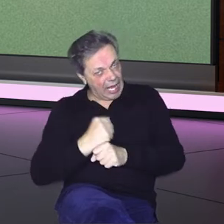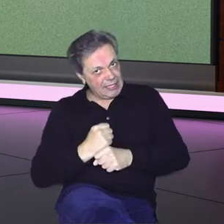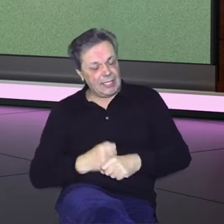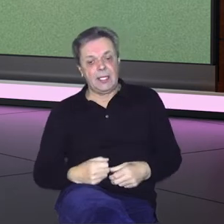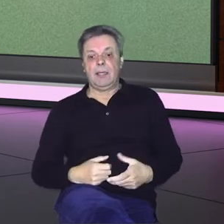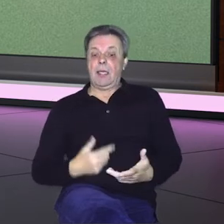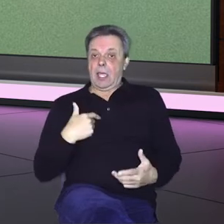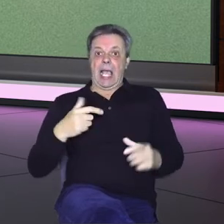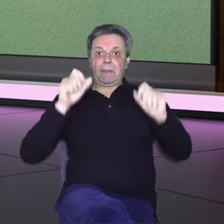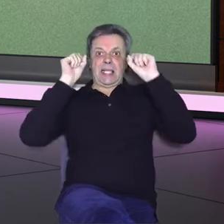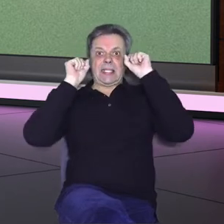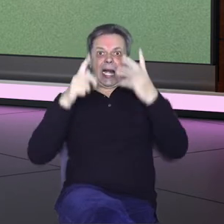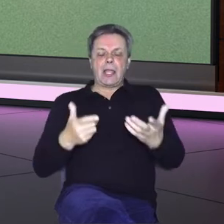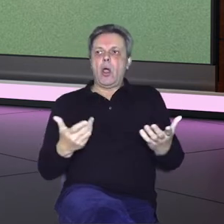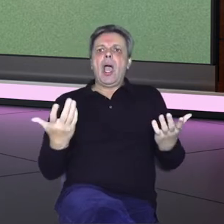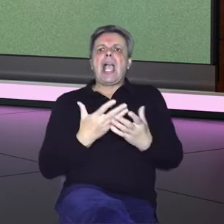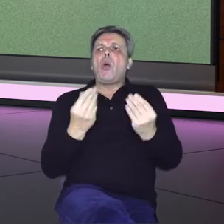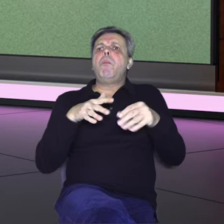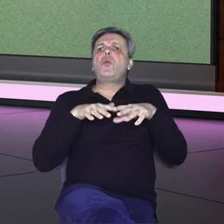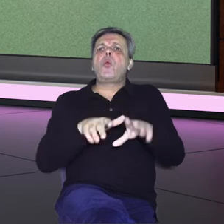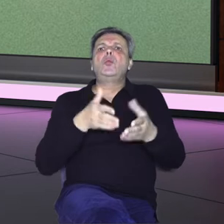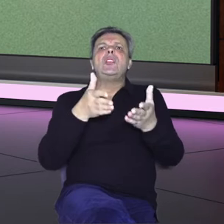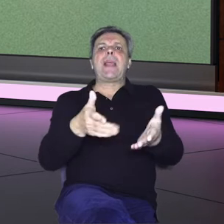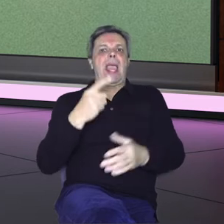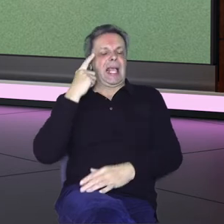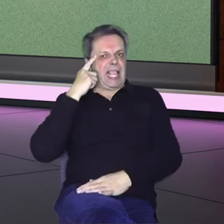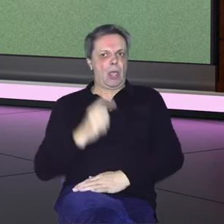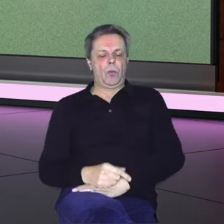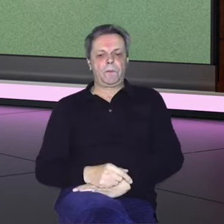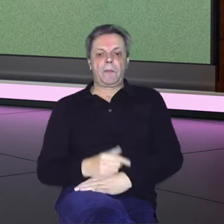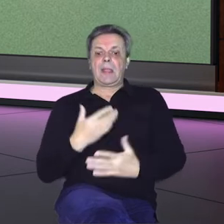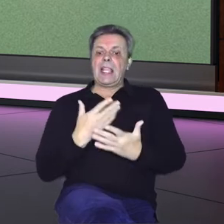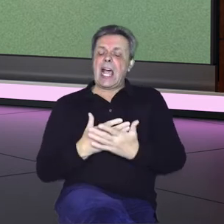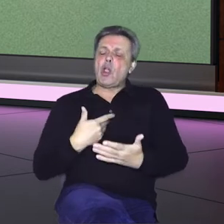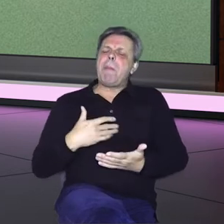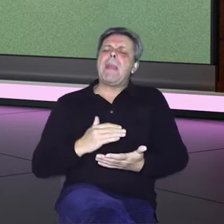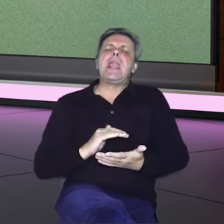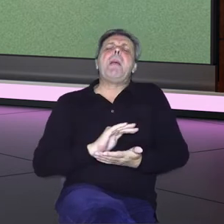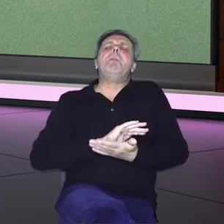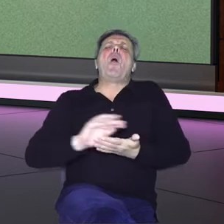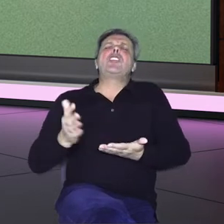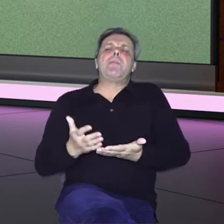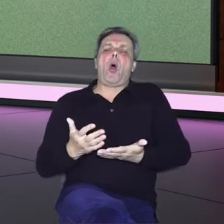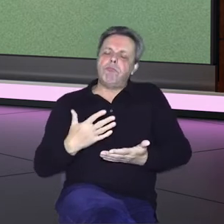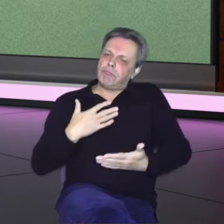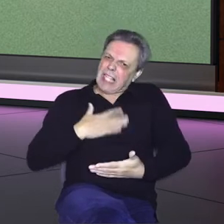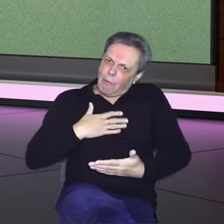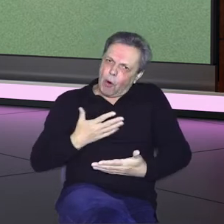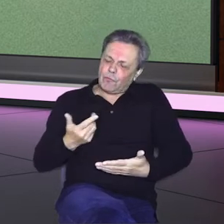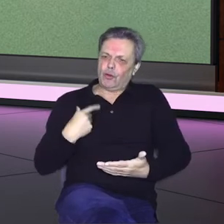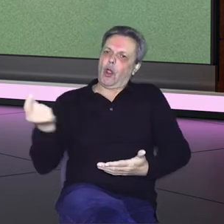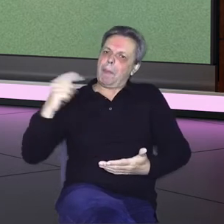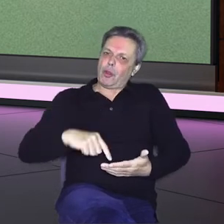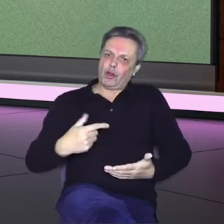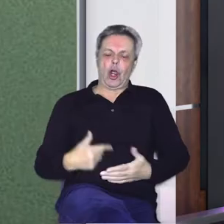Kao što rekao, iznenadio sam se u stvari kako puno ljudi za njega zna. Zato mi je posebno zadovoljstvo što mi je došao u studio.